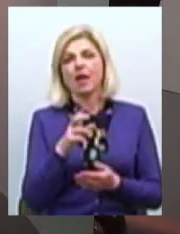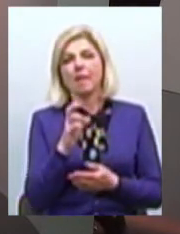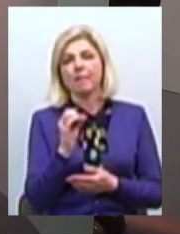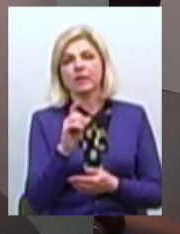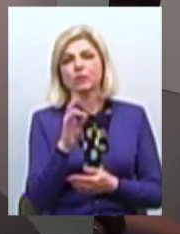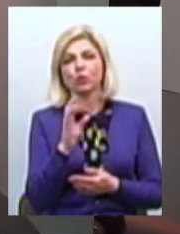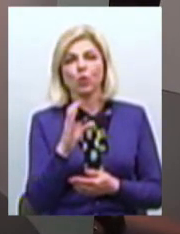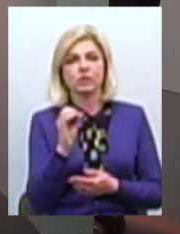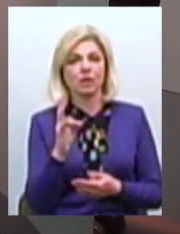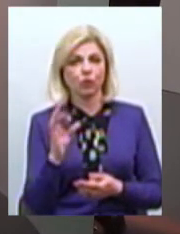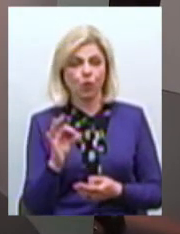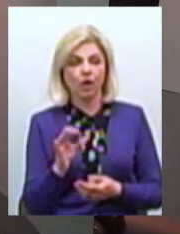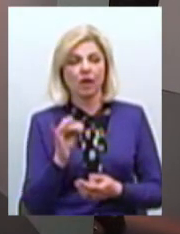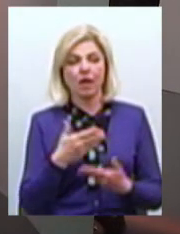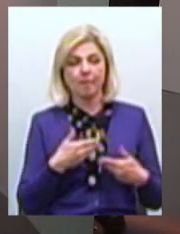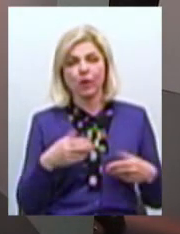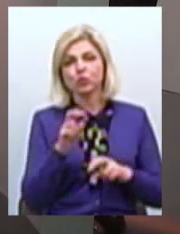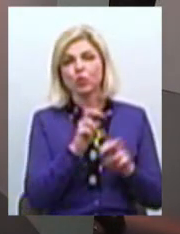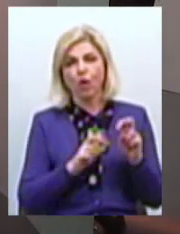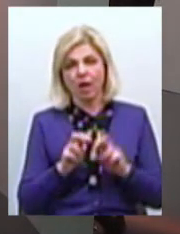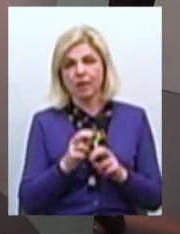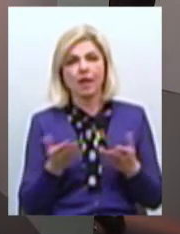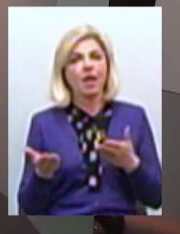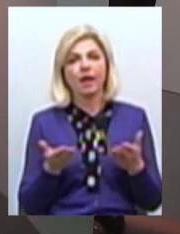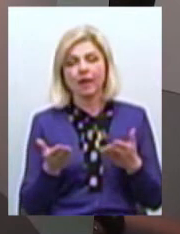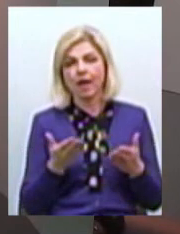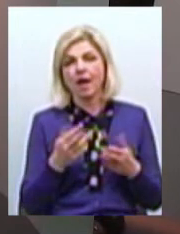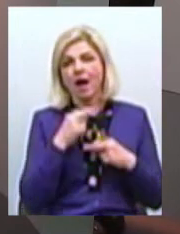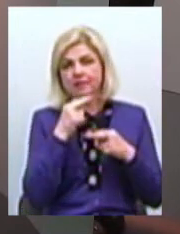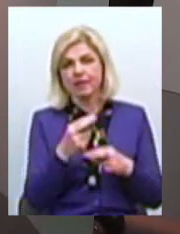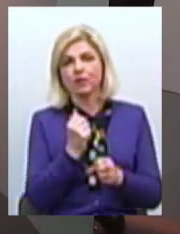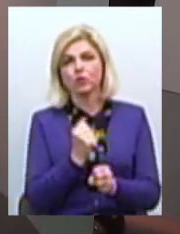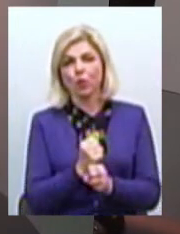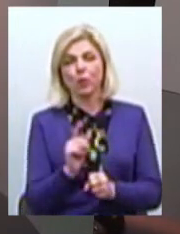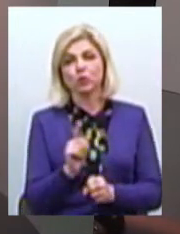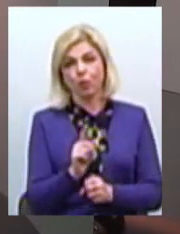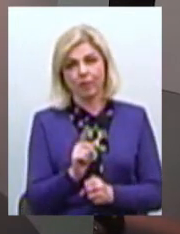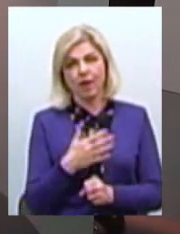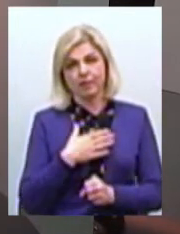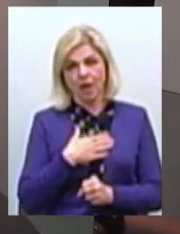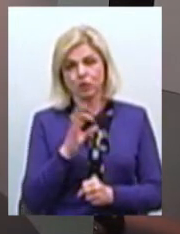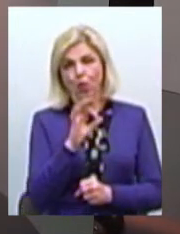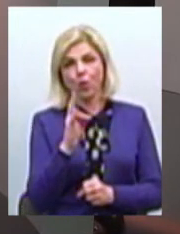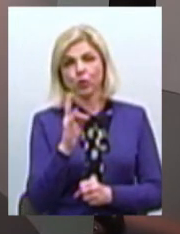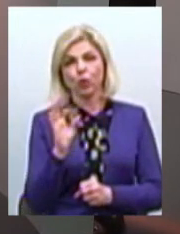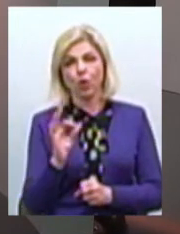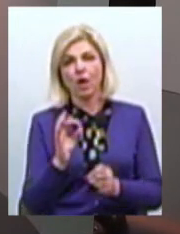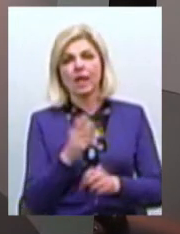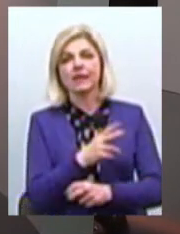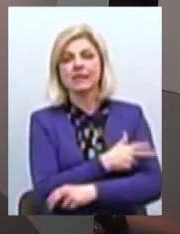ми шукали, який ж саме акцент зробити в тому, щоб наш онкодиспансер